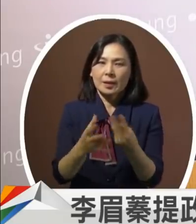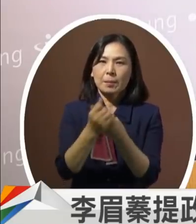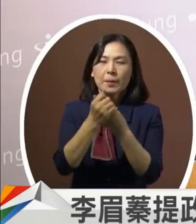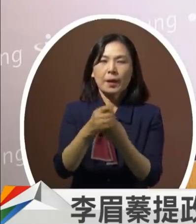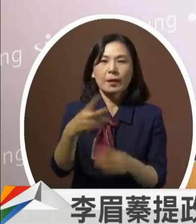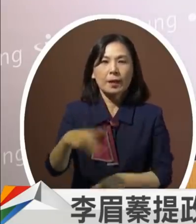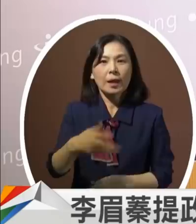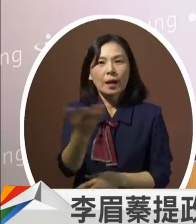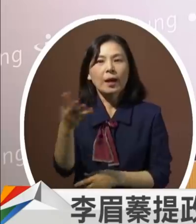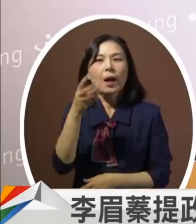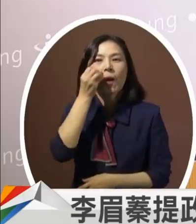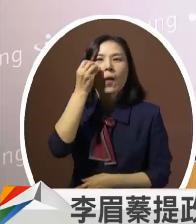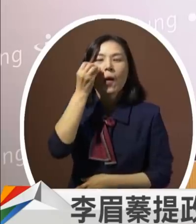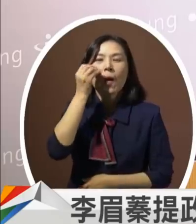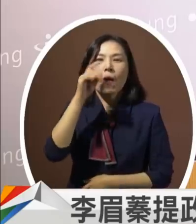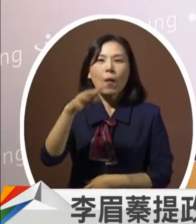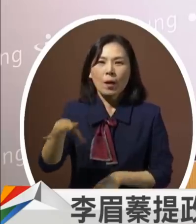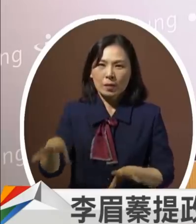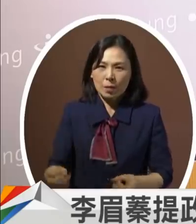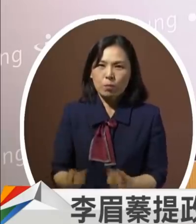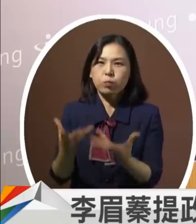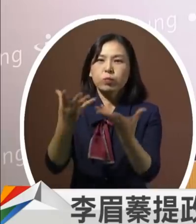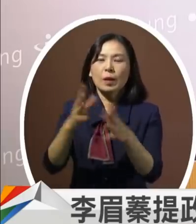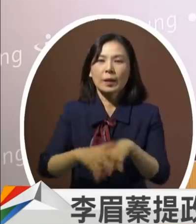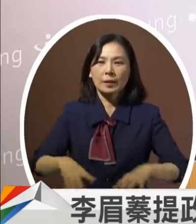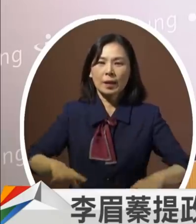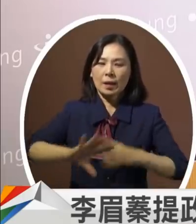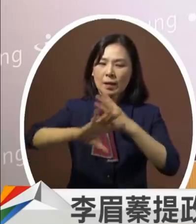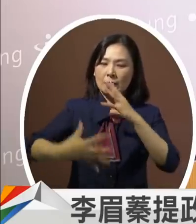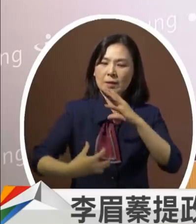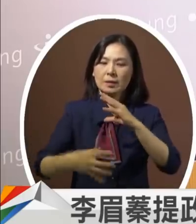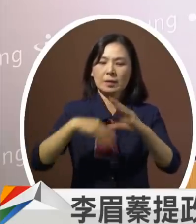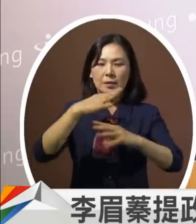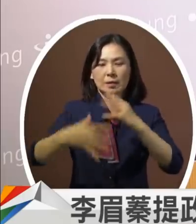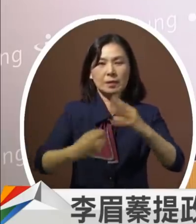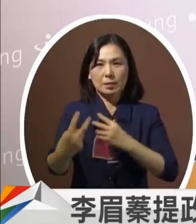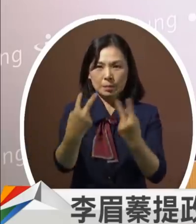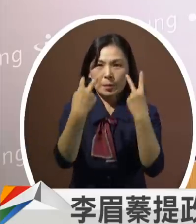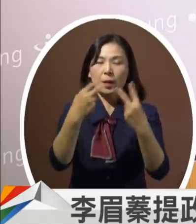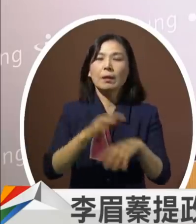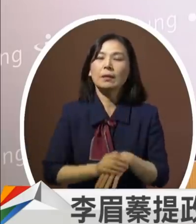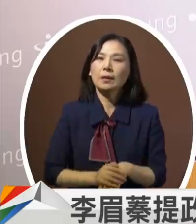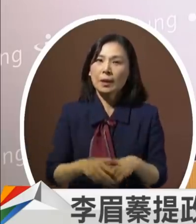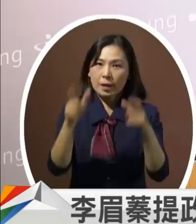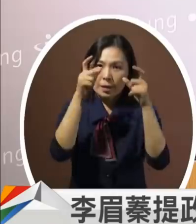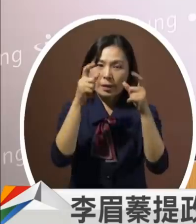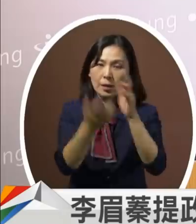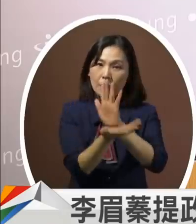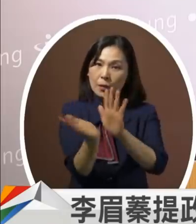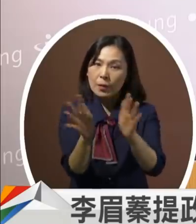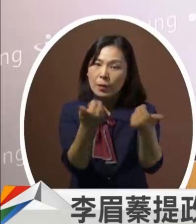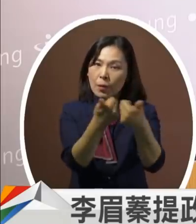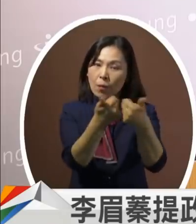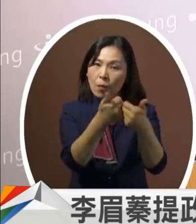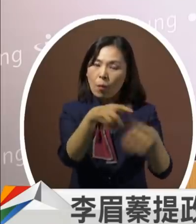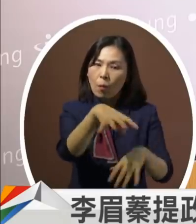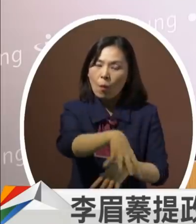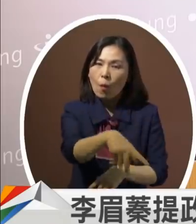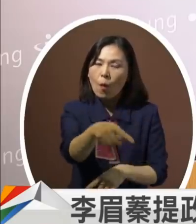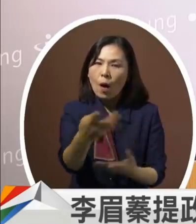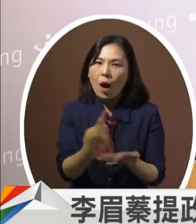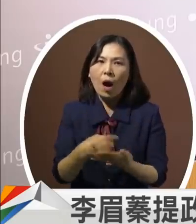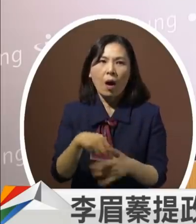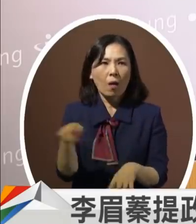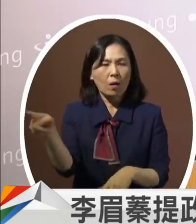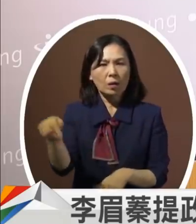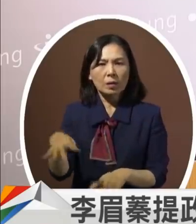起飞雄冠全台让世界看见高雄高雄展览馆曾被寄予厚望但是无能的